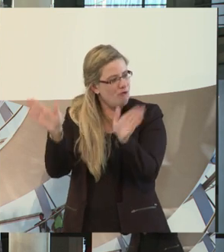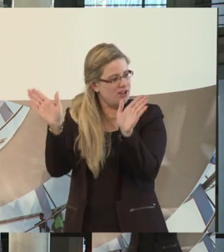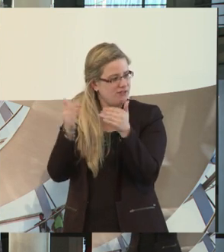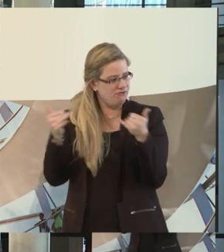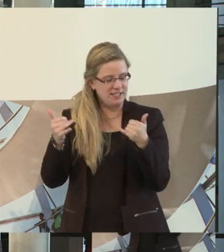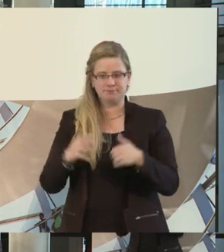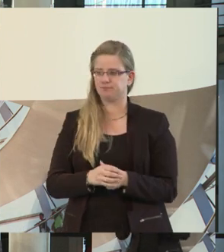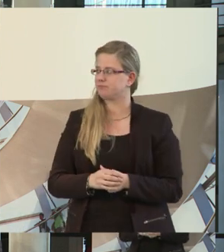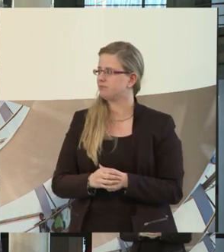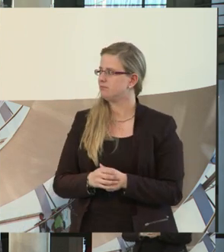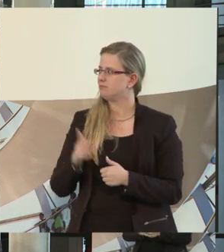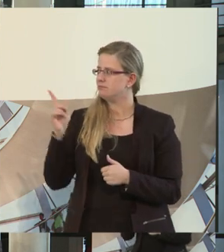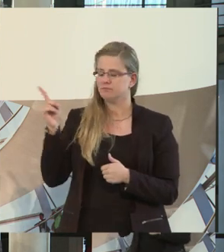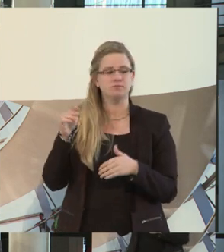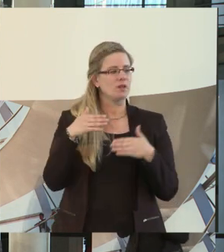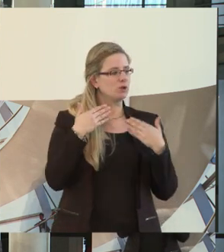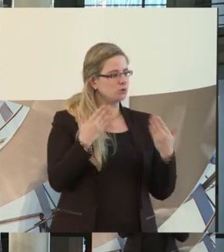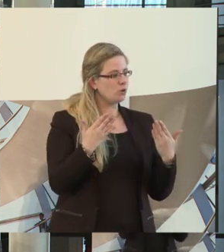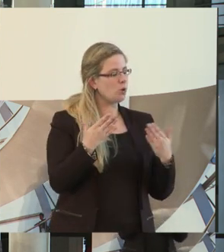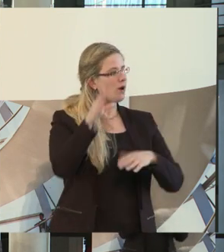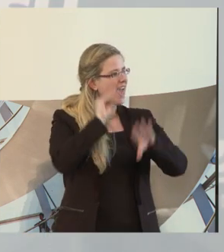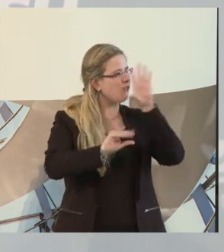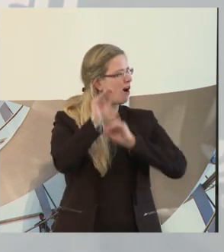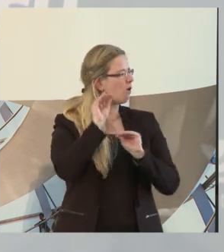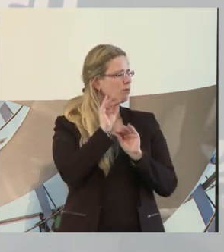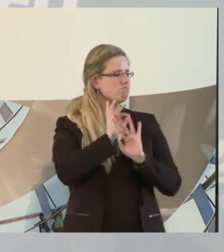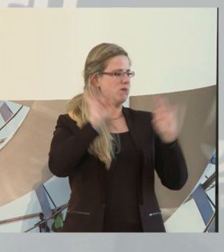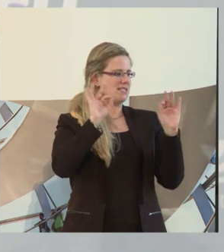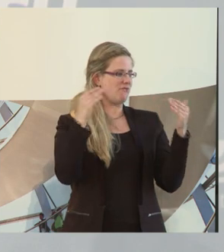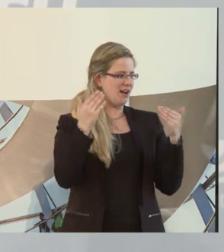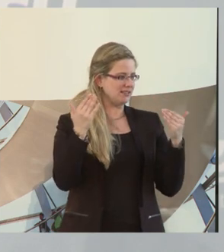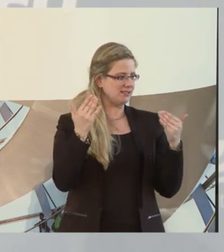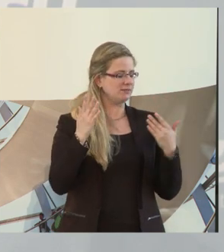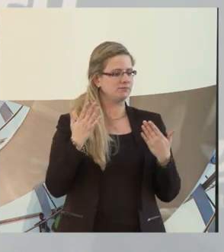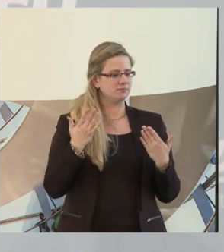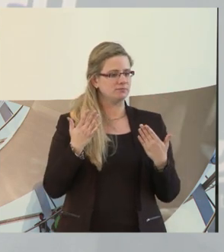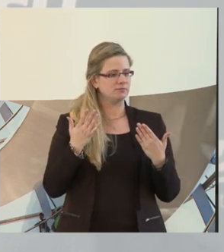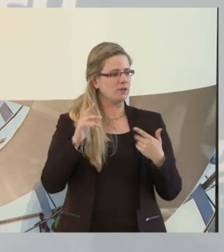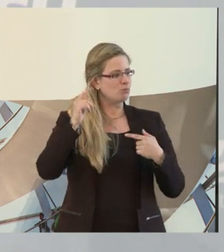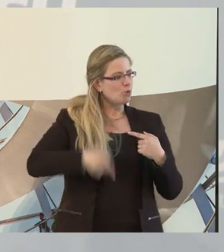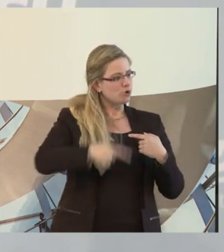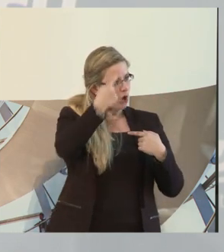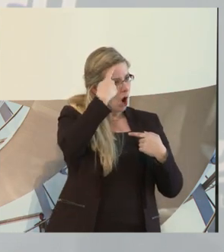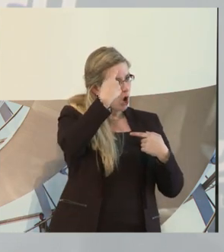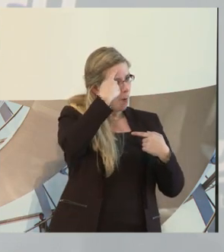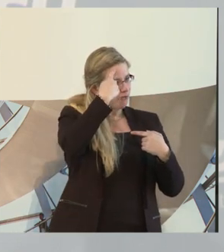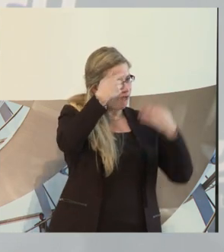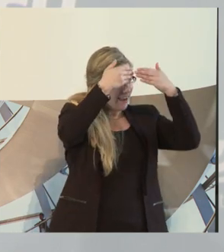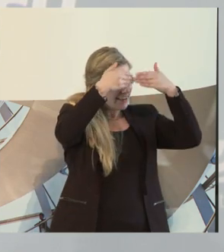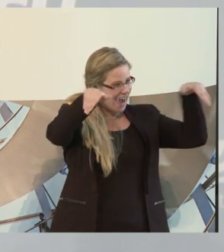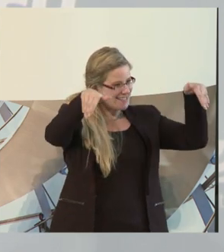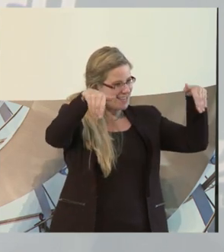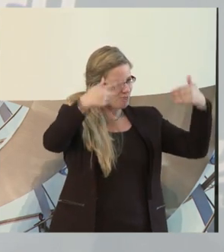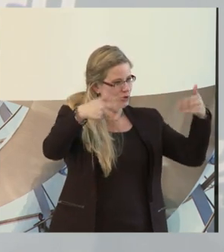Frage, wir haben die besten Erfahrungen damit gemacht, indem wir die Grenzen in unserem Kopf einfach mal weggelassen haben